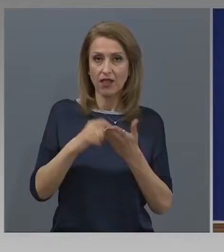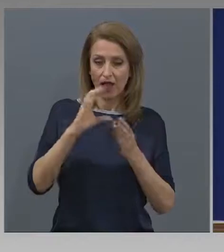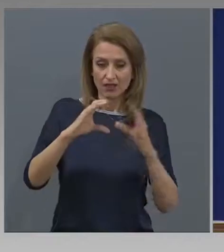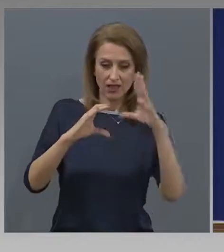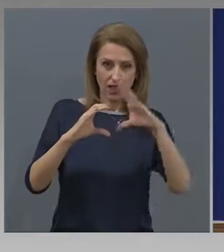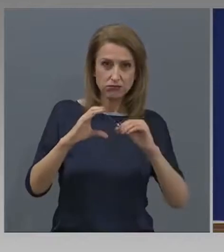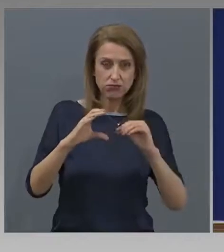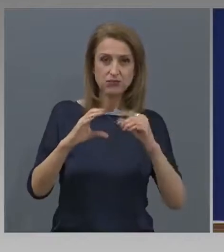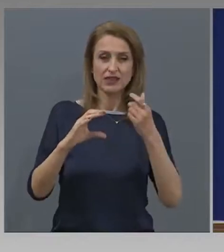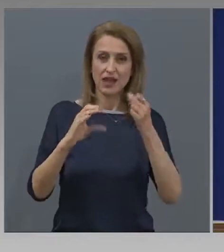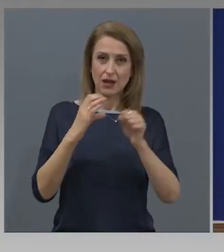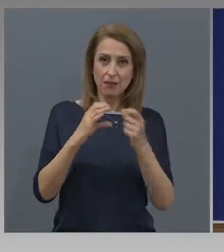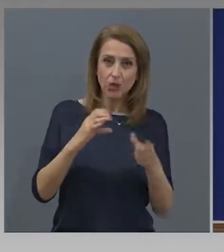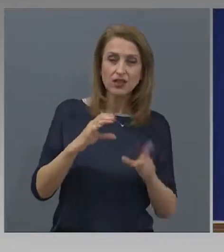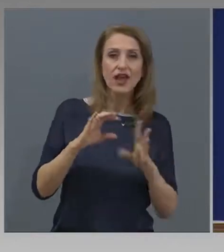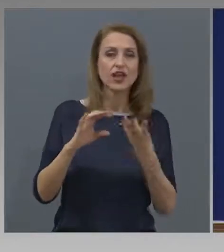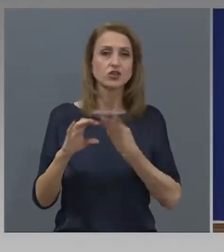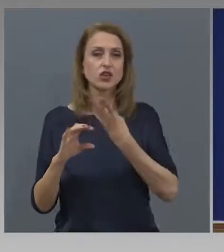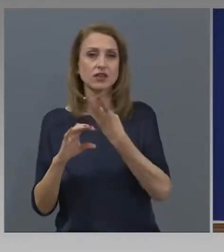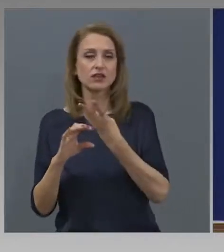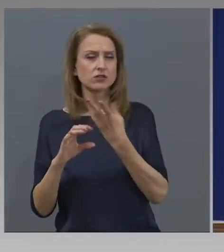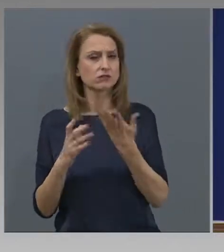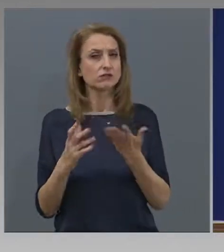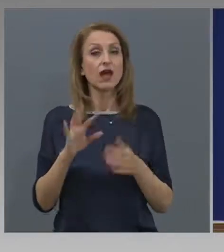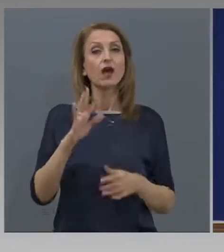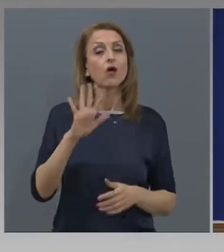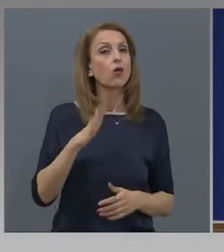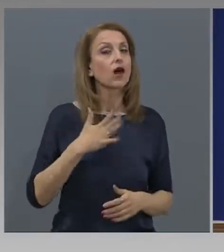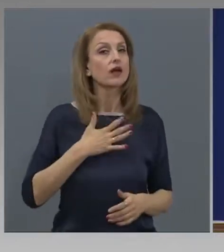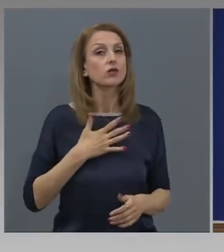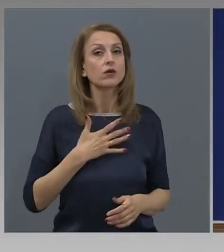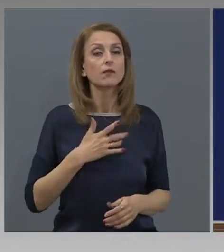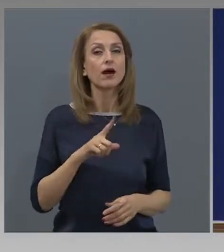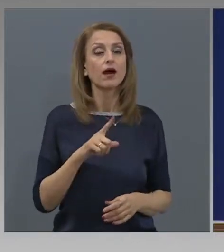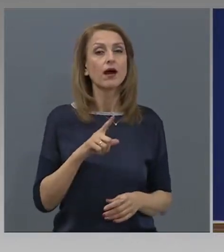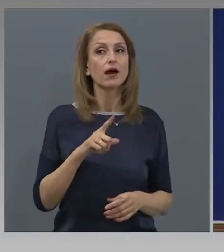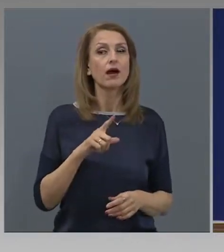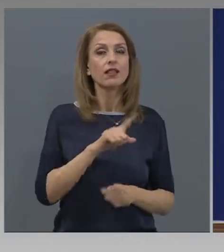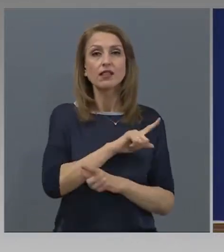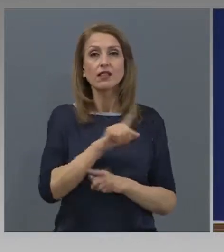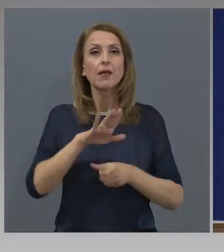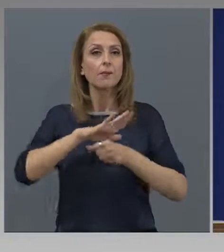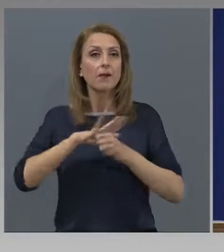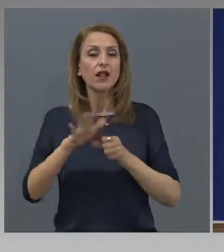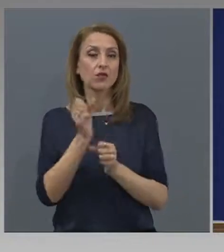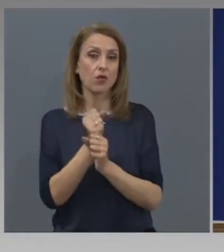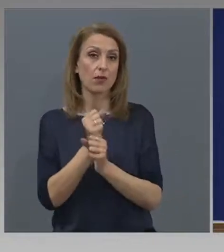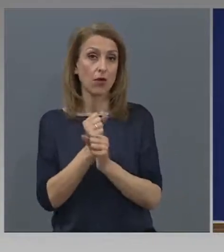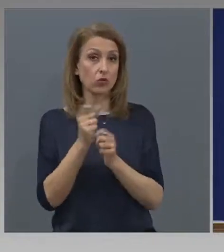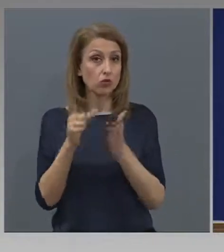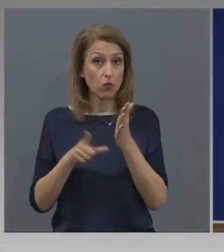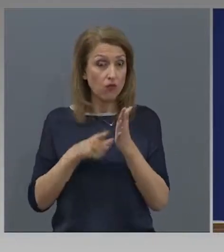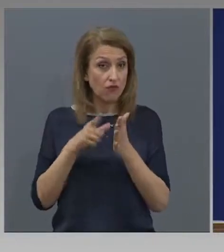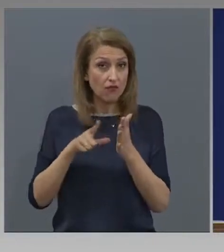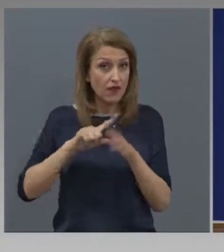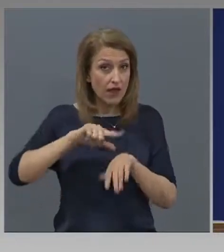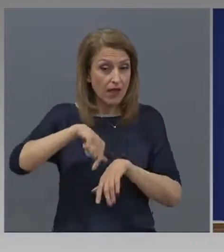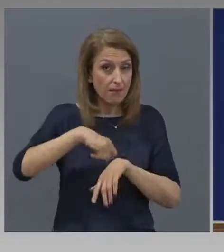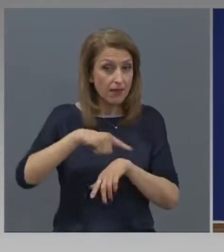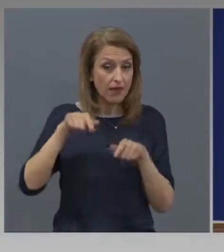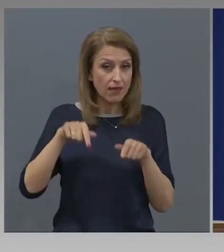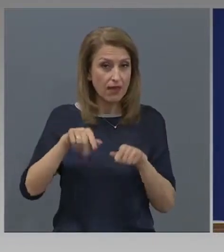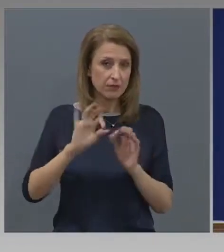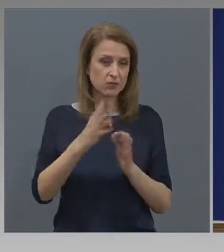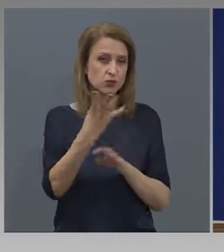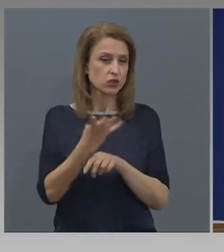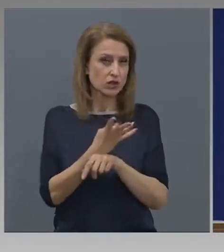работно време? Когато е въведено непълно работно време, тогава това, което